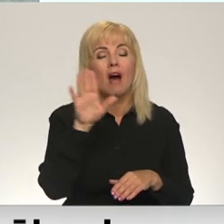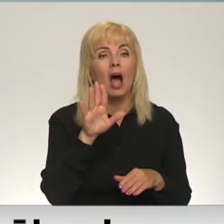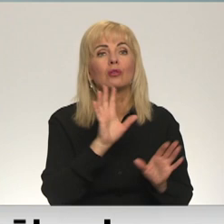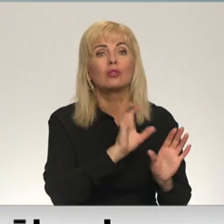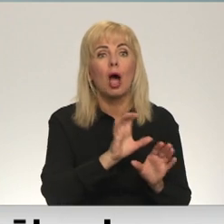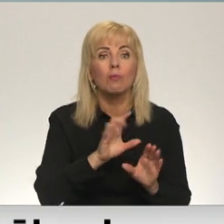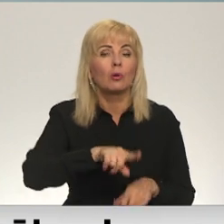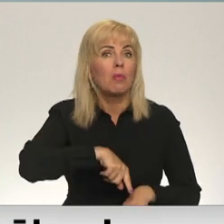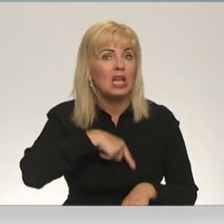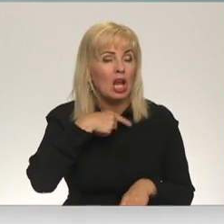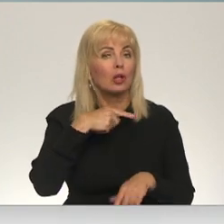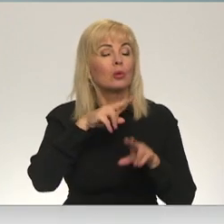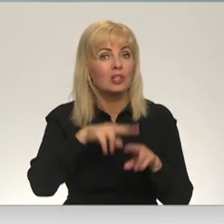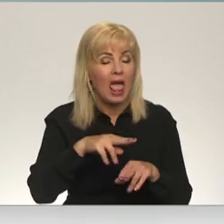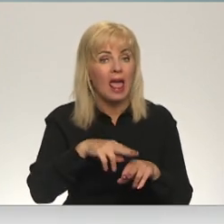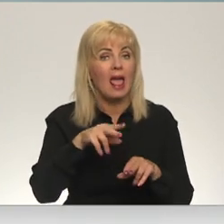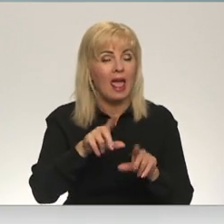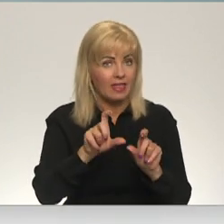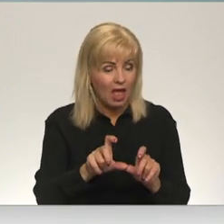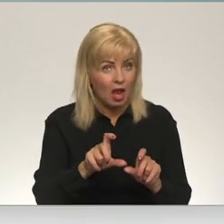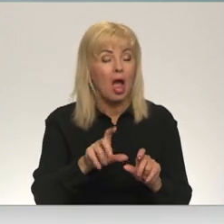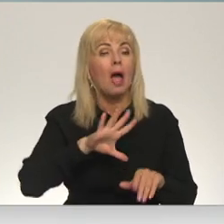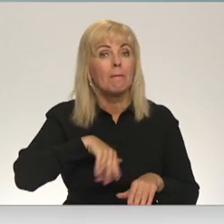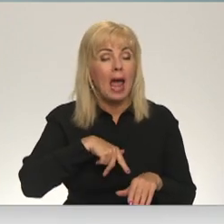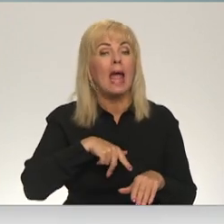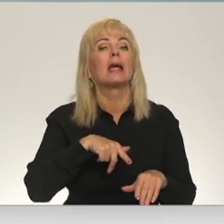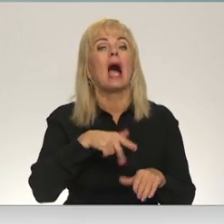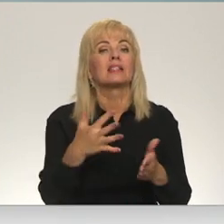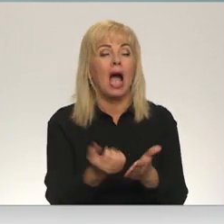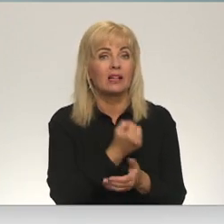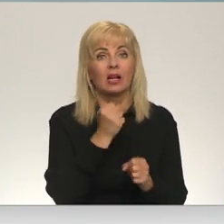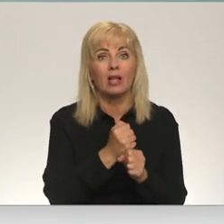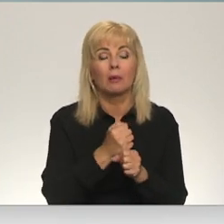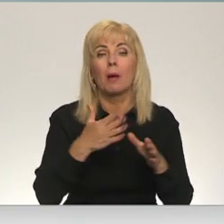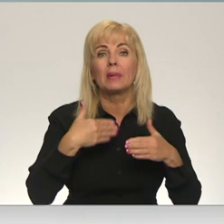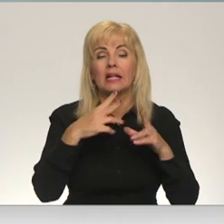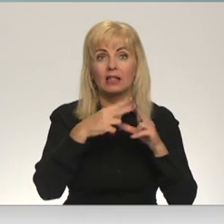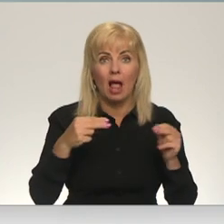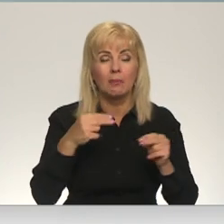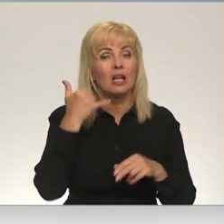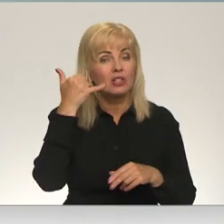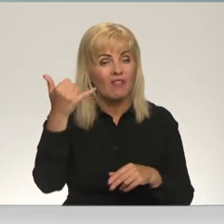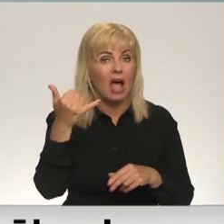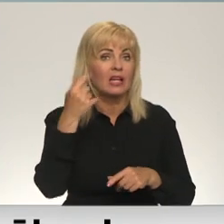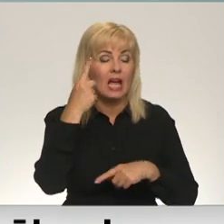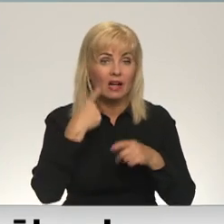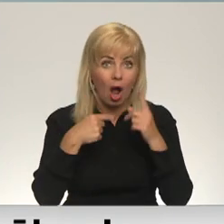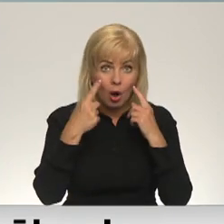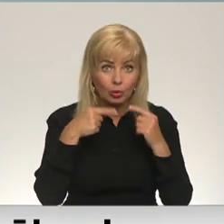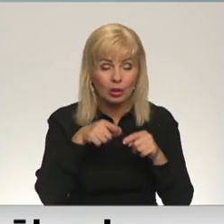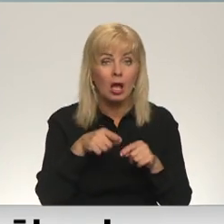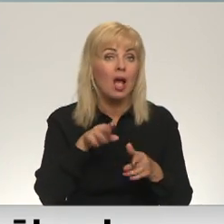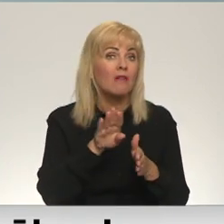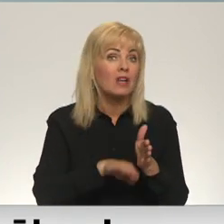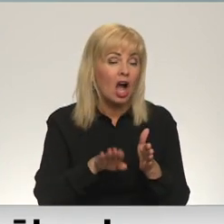gadus un atrada darbiņu. Viņš bija ļoti priecīgs un laimīgs. Viņš man zvanīja, viņš raudēja par šo leiku, kas mums tik